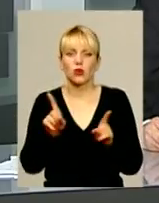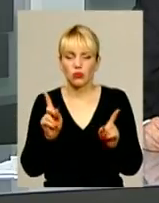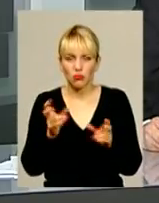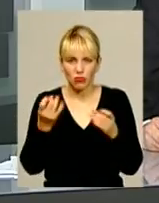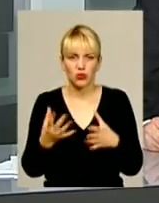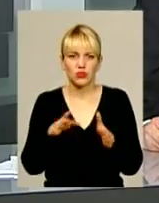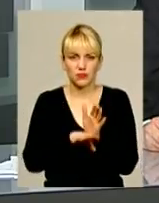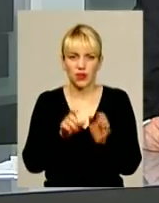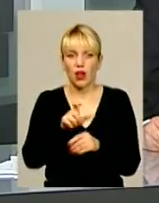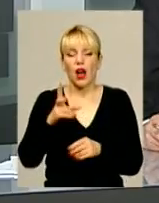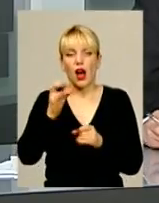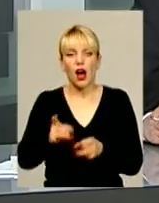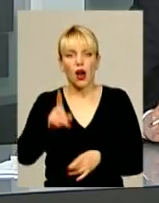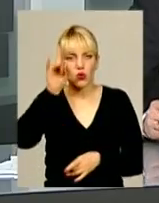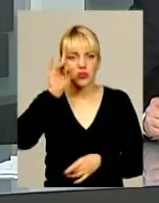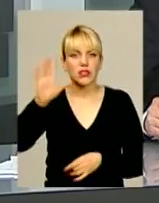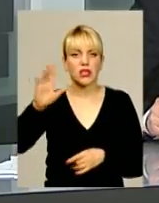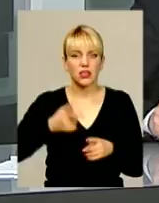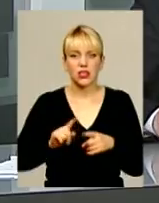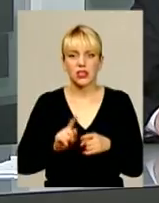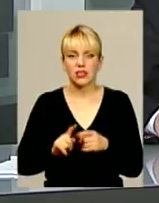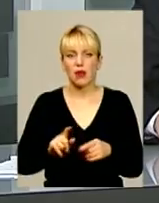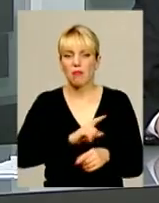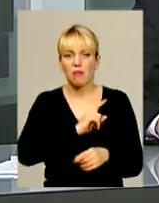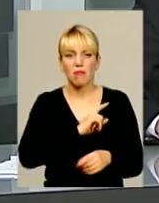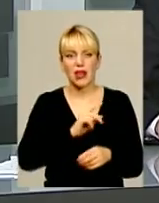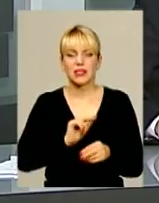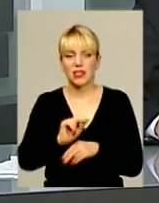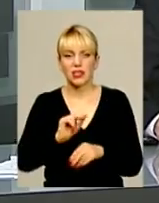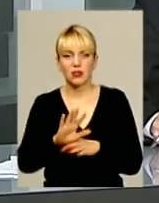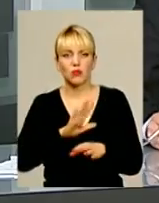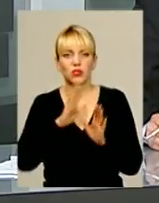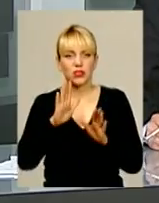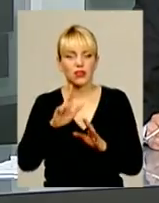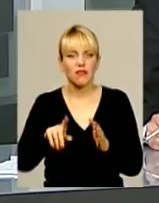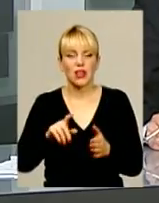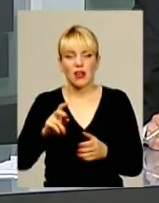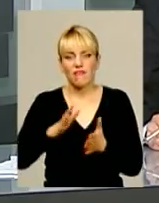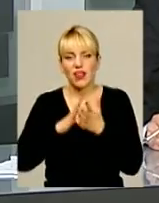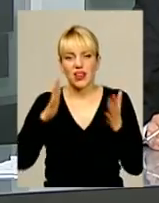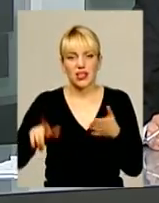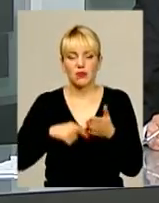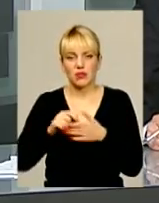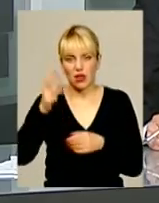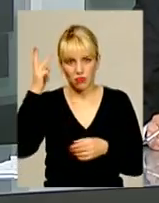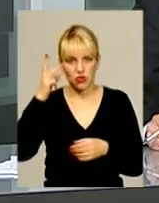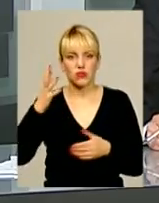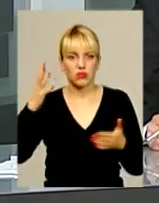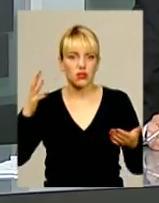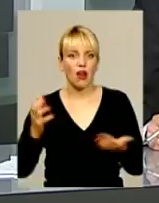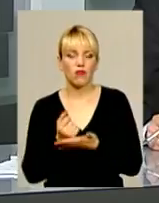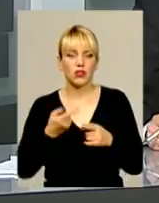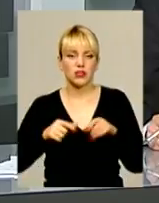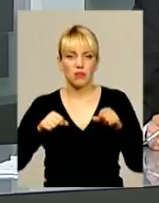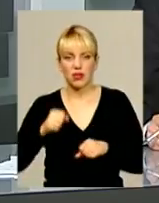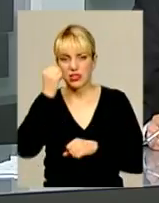кулінарного мистецтва. Досі майстер-класи «Екстра рівня» відбувалися лише у великих містах. Хмельниччина завоювала це право завдяки